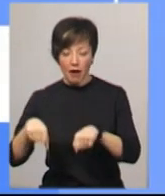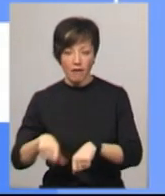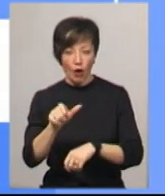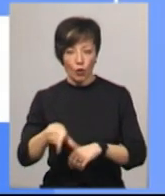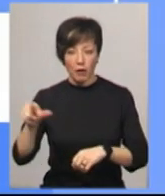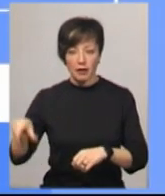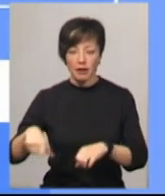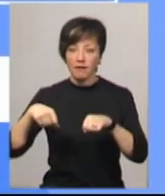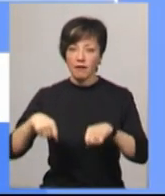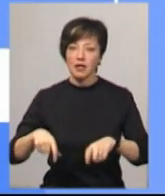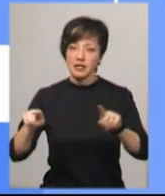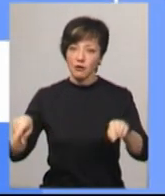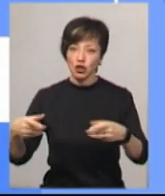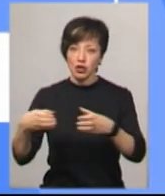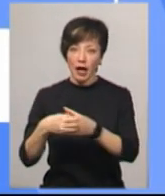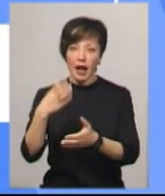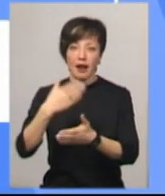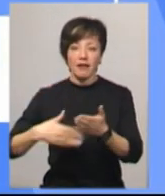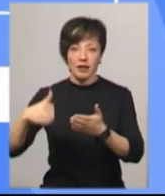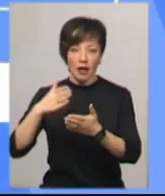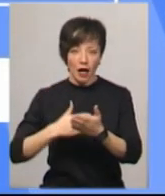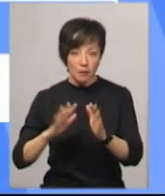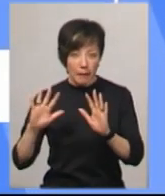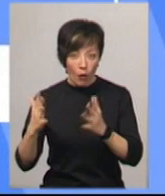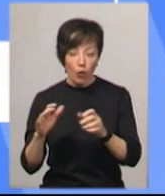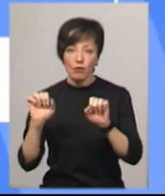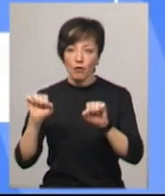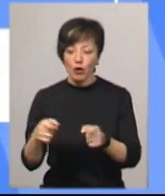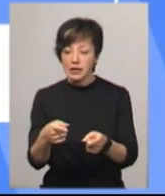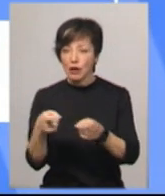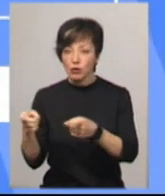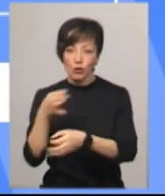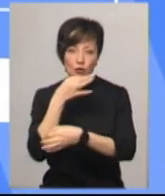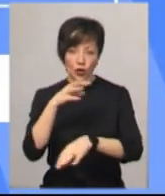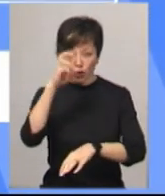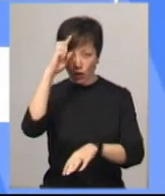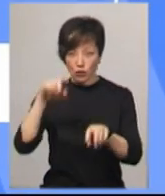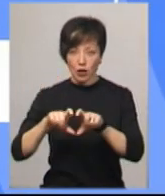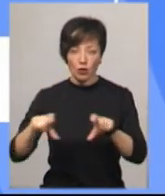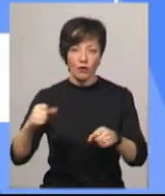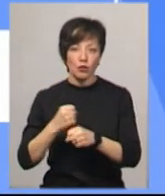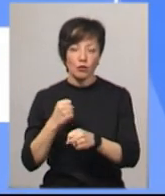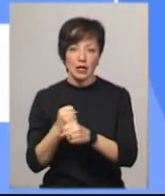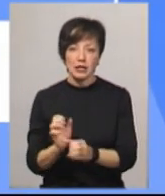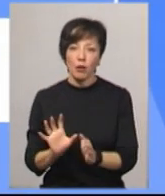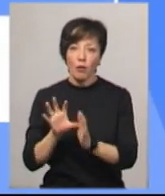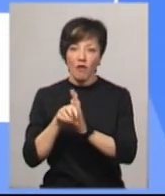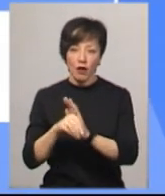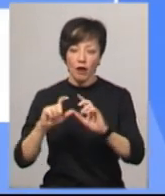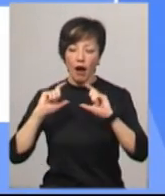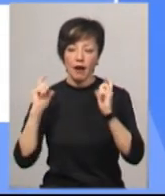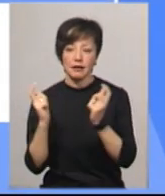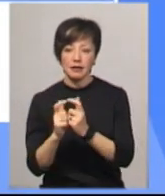Влада має створити штаб з ліквідації пригоди. Він може залучати будь-які держустанови до роботи, запроваджувати карантин,